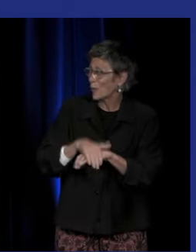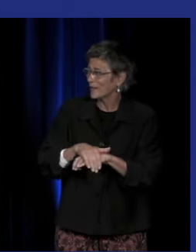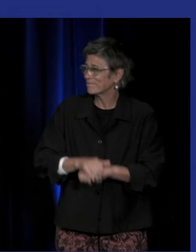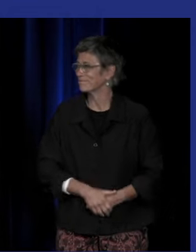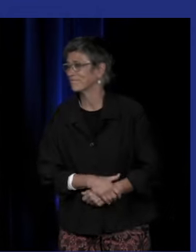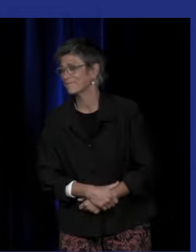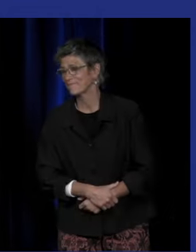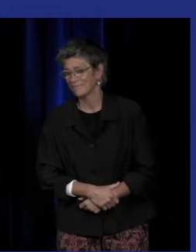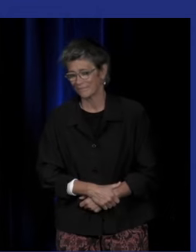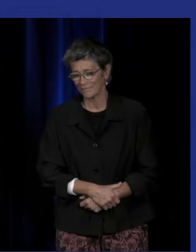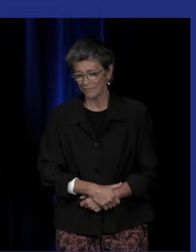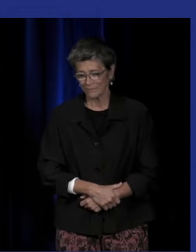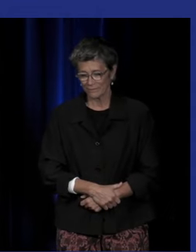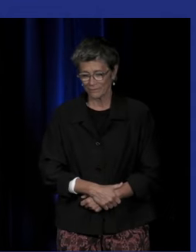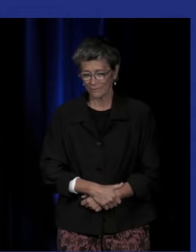soirée.